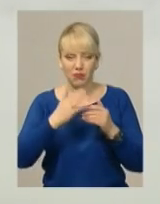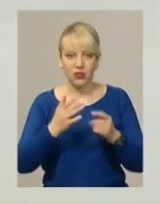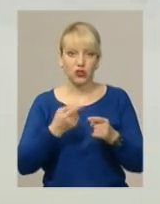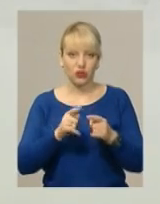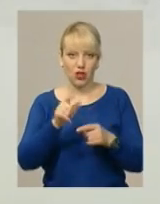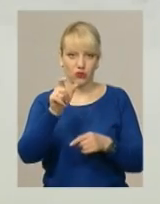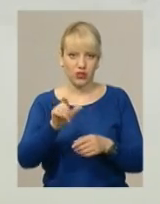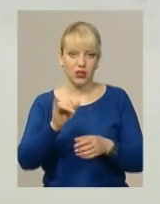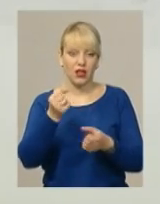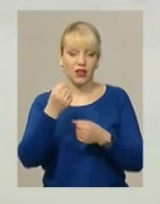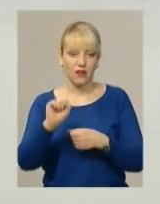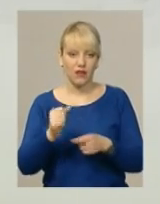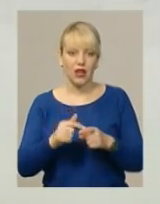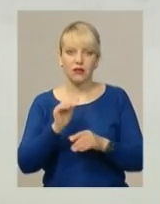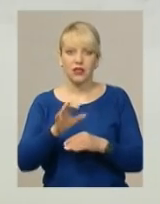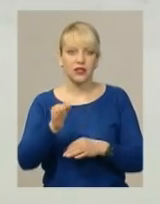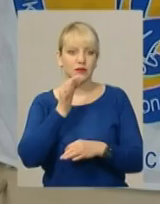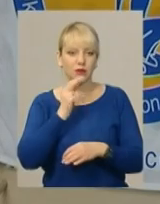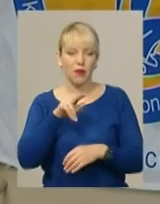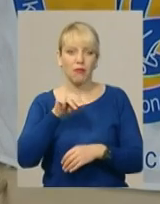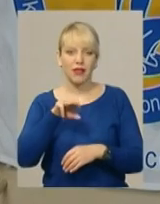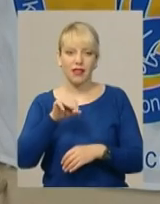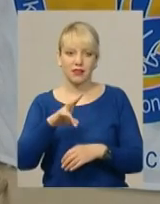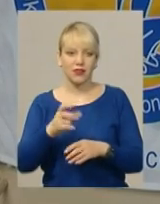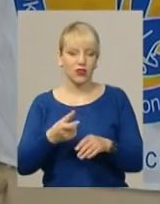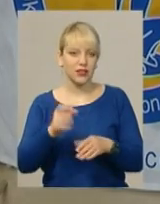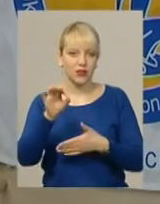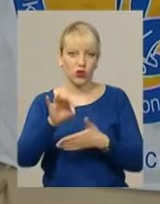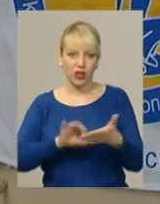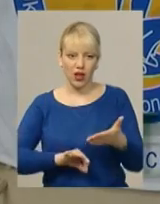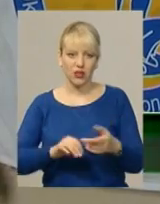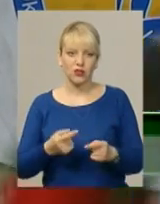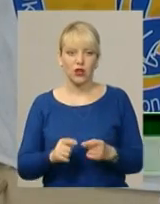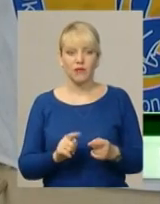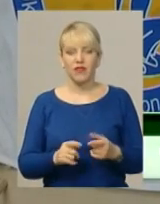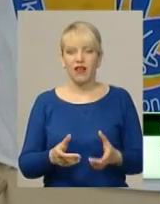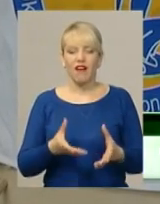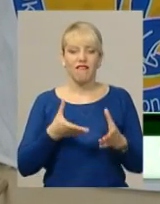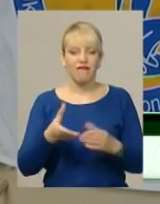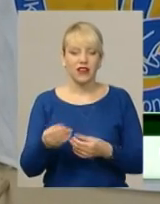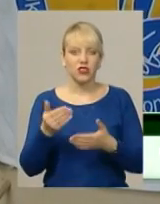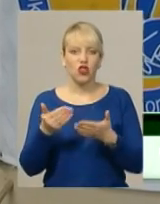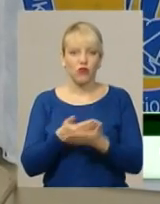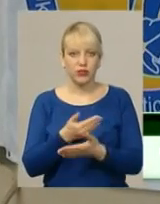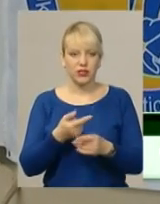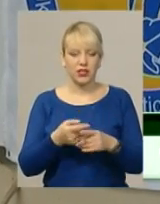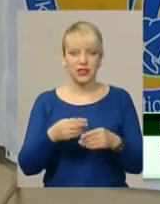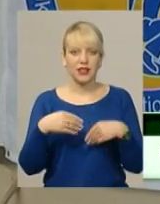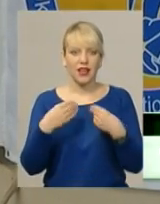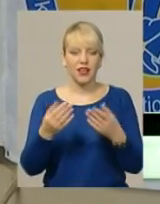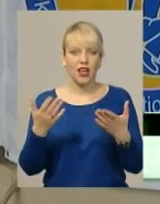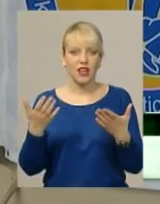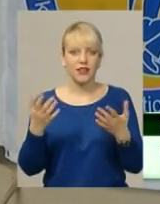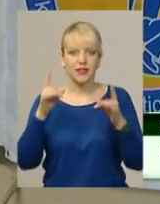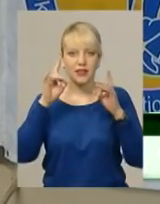'ячеслав Мудрак каже, дітям Петанк сподобався одразу. Ефект новизни завжди несе в собі якусь несподіванку, якусь